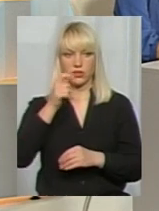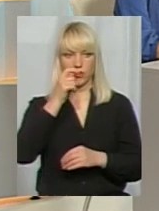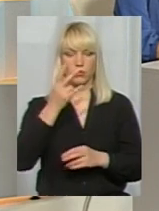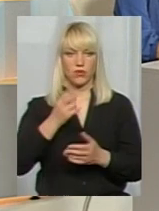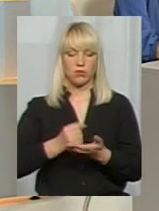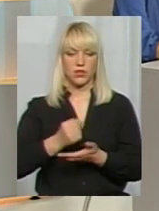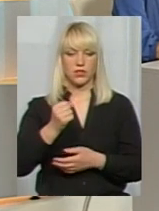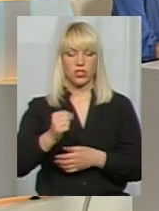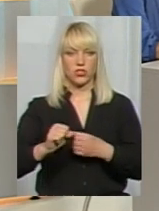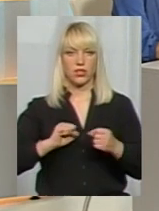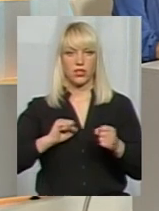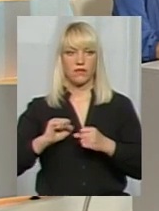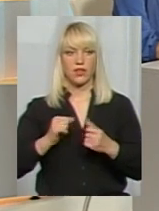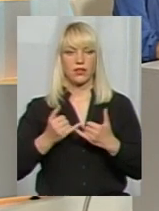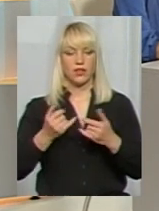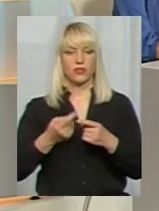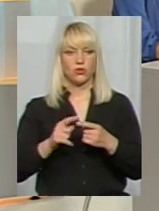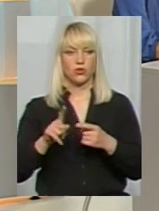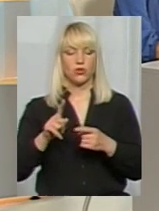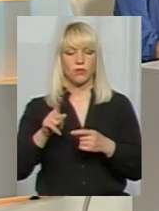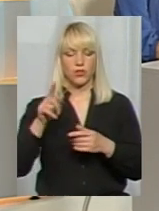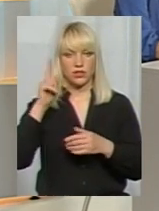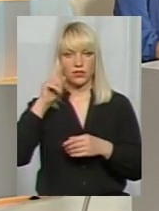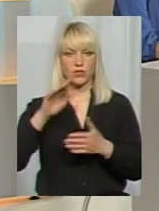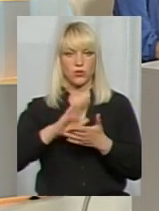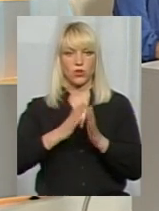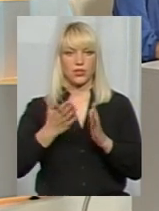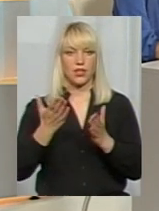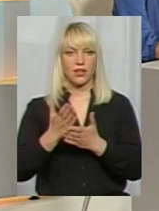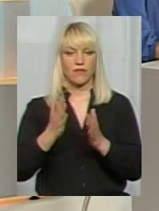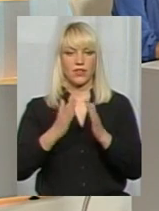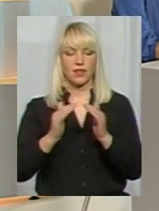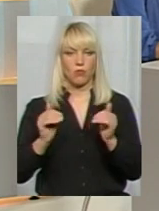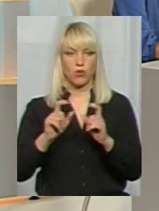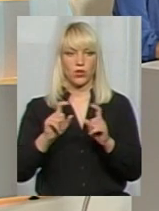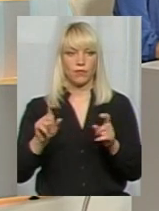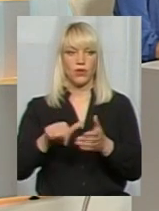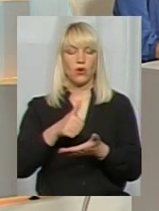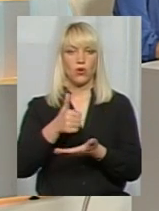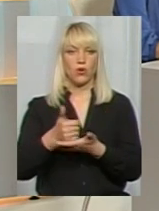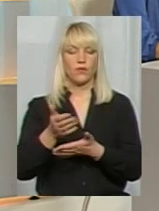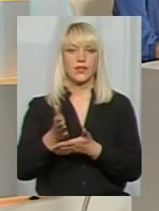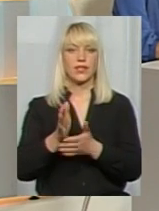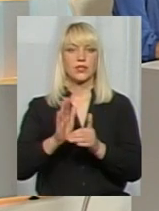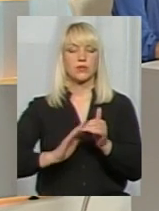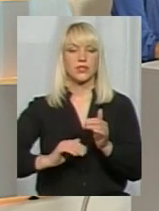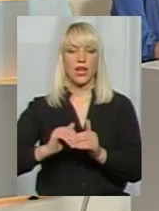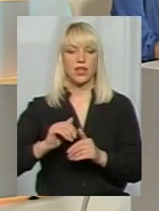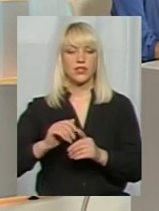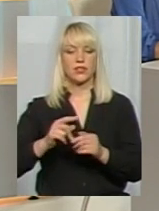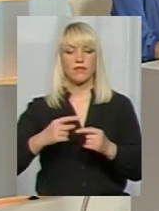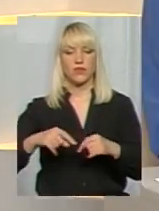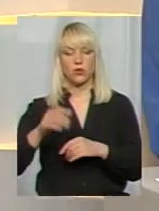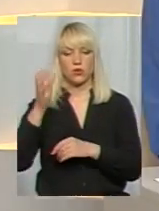призначений керівник для того, щоб він володів ситуацією, яка складається в таборі. Головні спеціалісти управління чи відділу освіти, вони